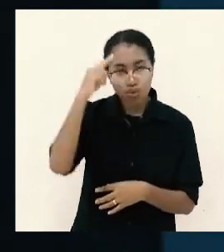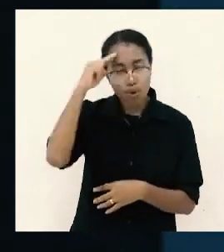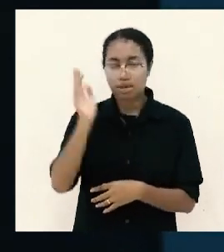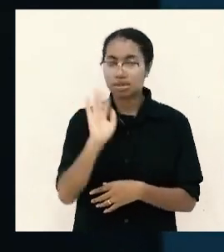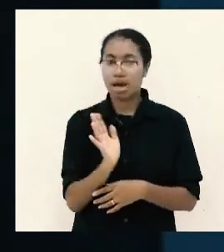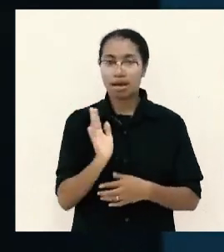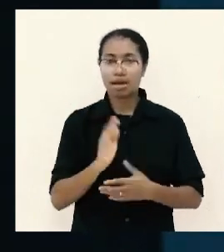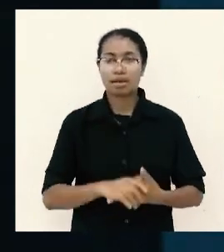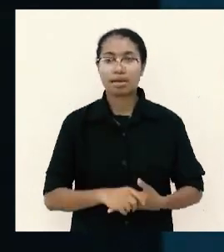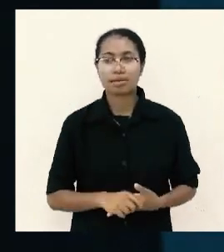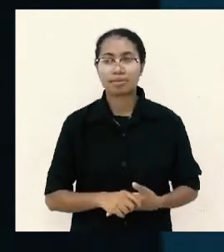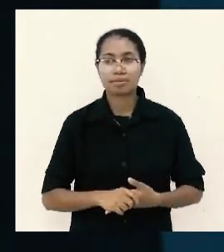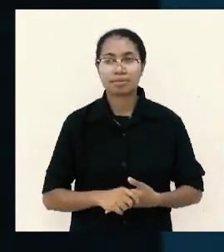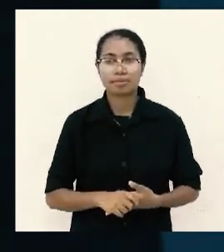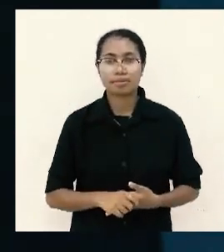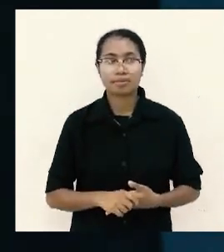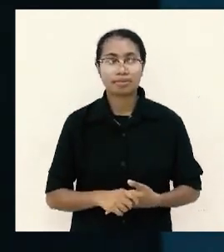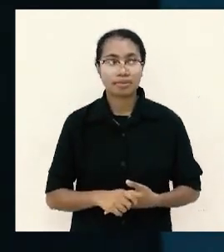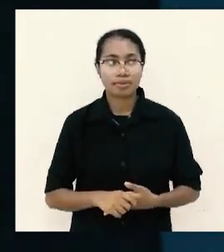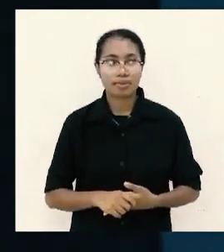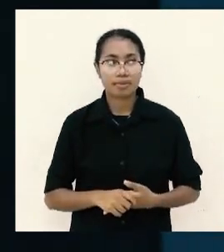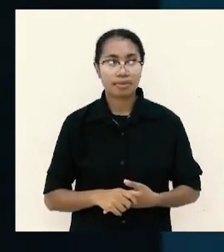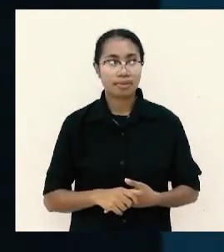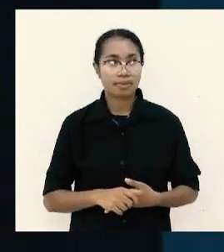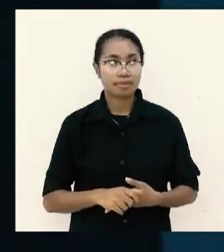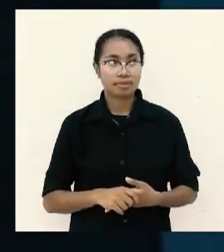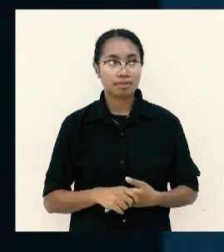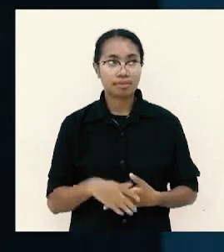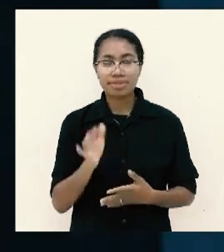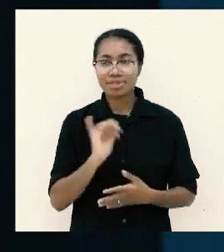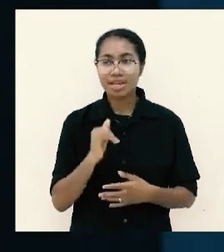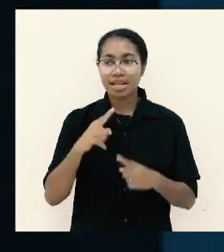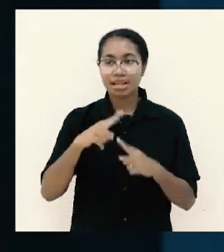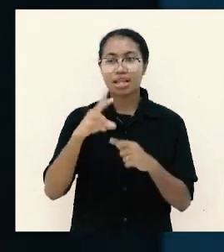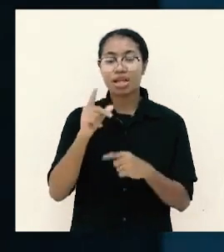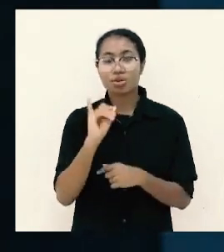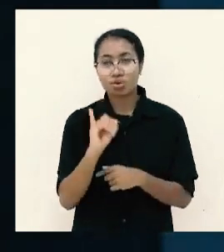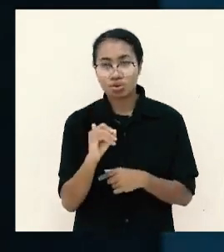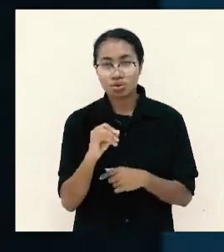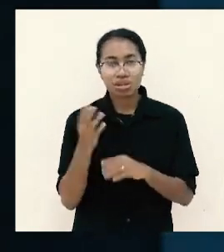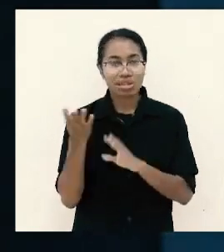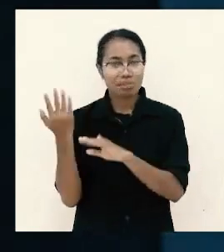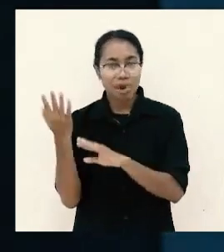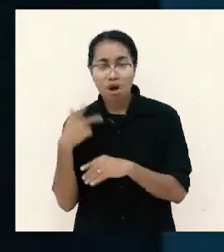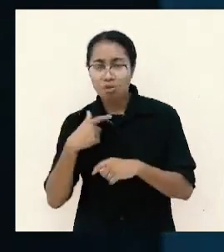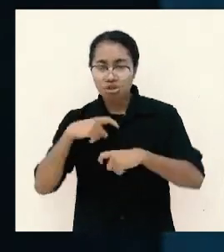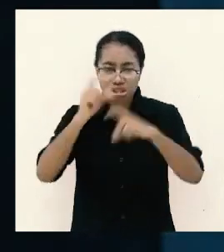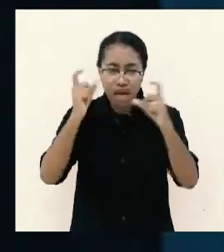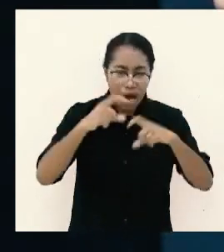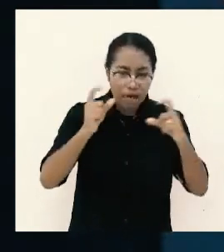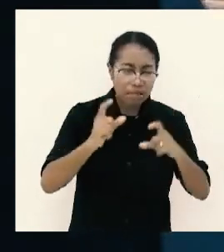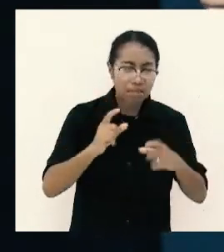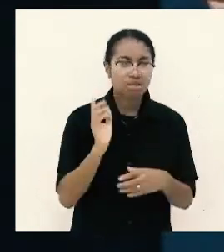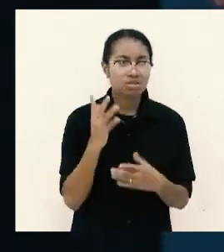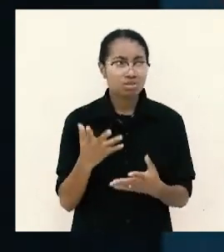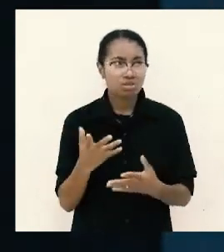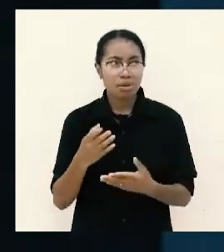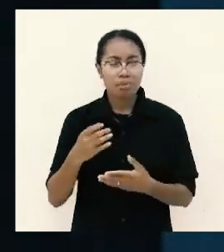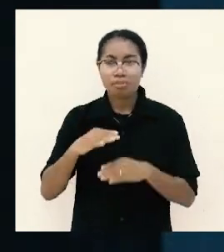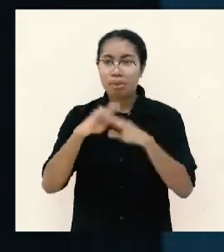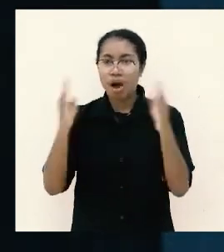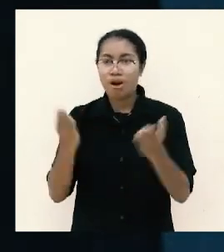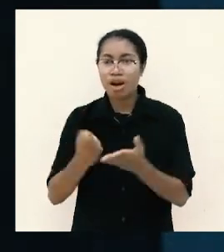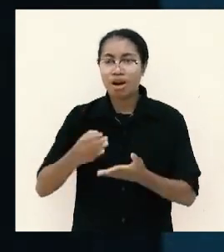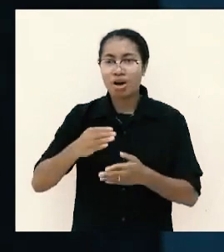jangan tiru sebelah yang kalau mau cari untuk pembangunan bawa kotak